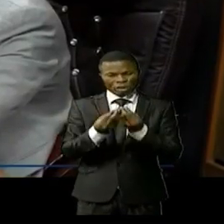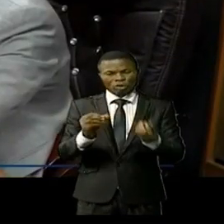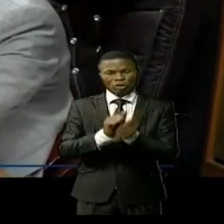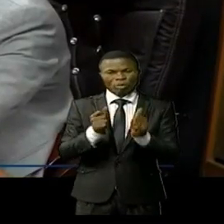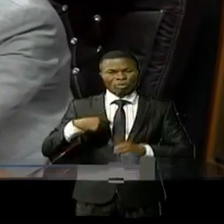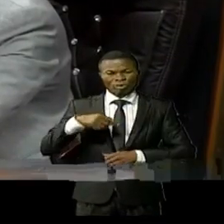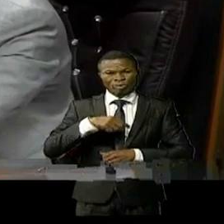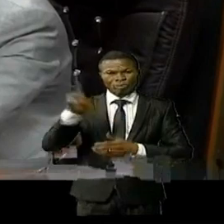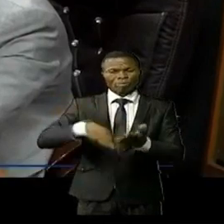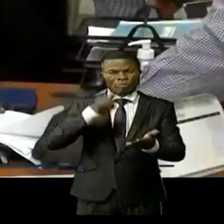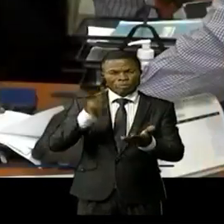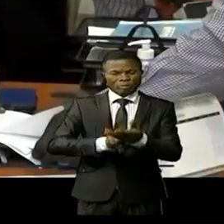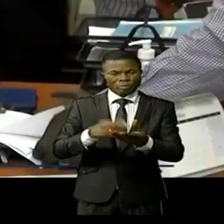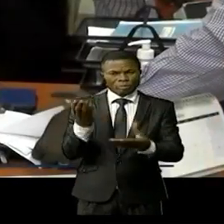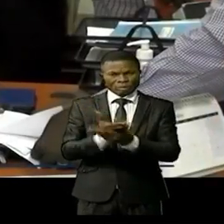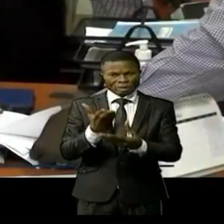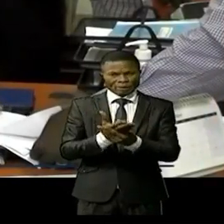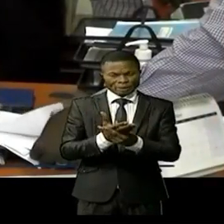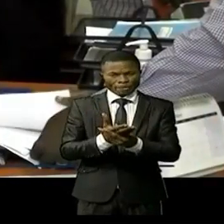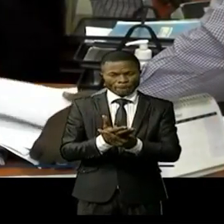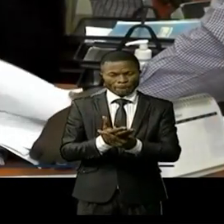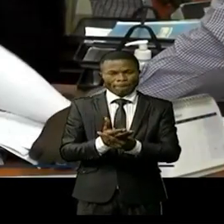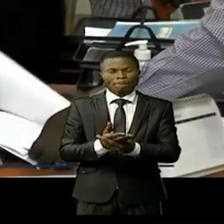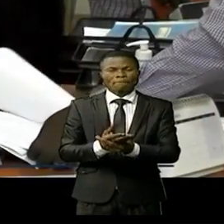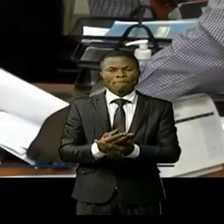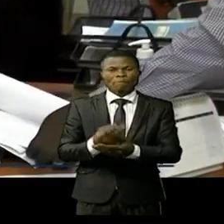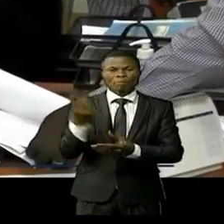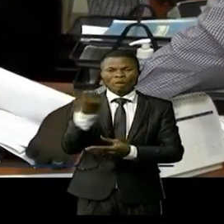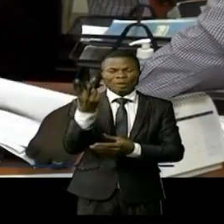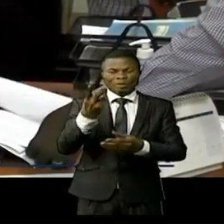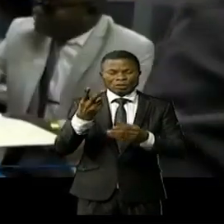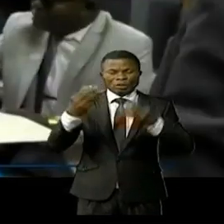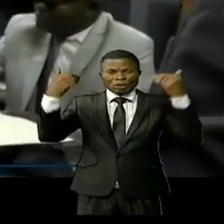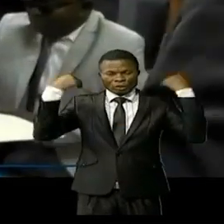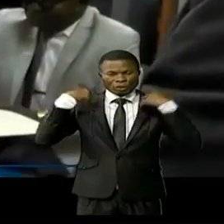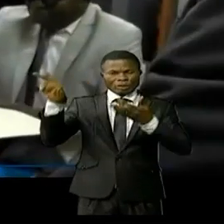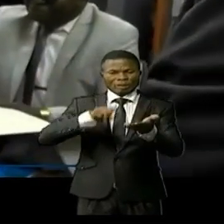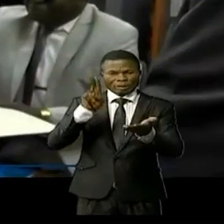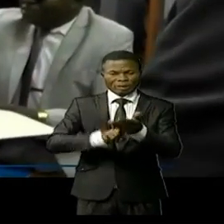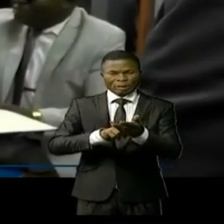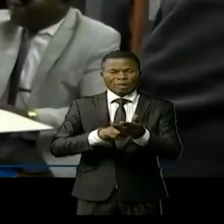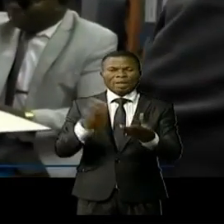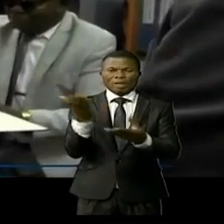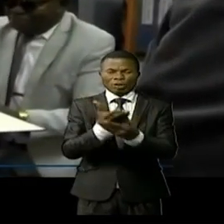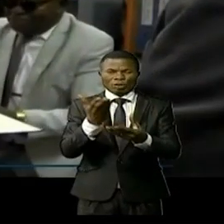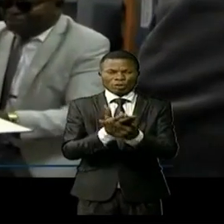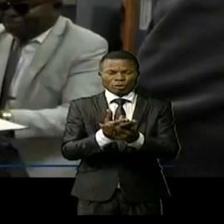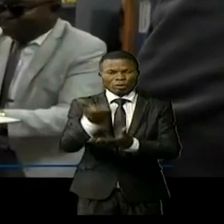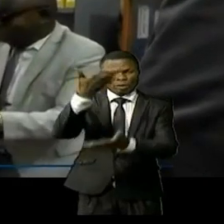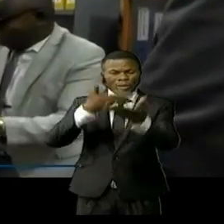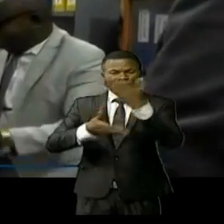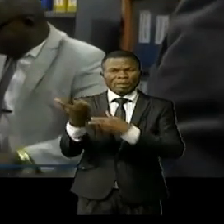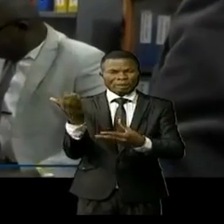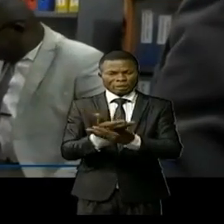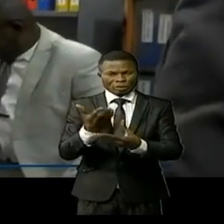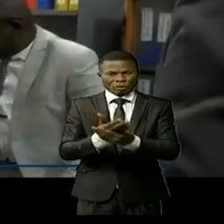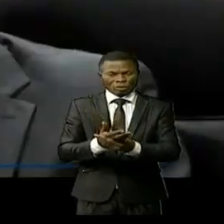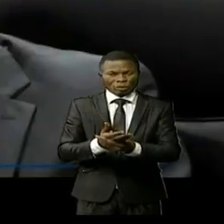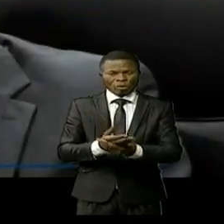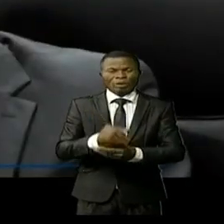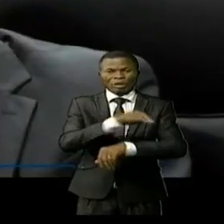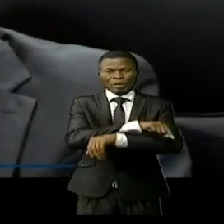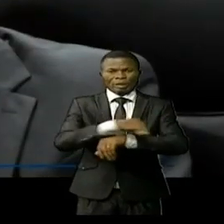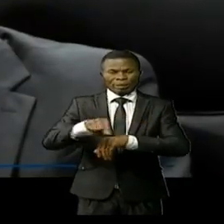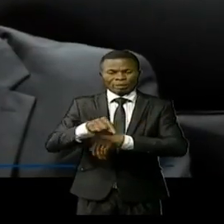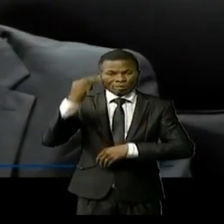signature de clôture des dossiers de son mandat les deux personnalités ont signé le PV de la remise et reprise en présence du DIRCAB